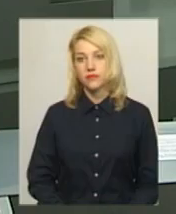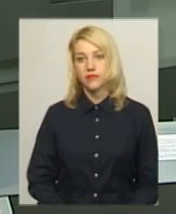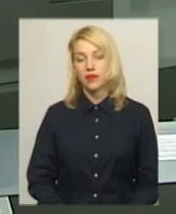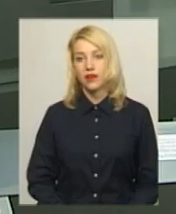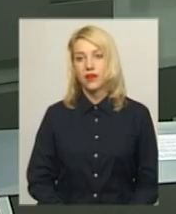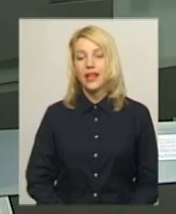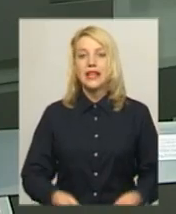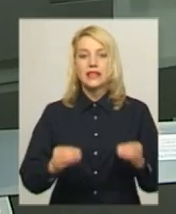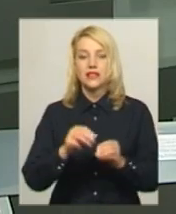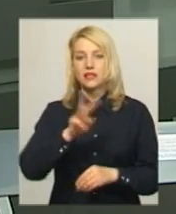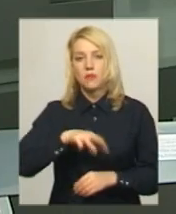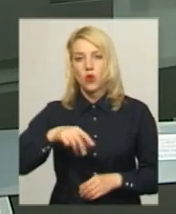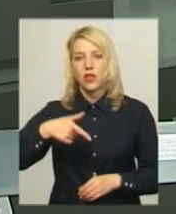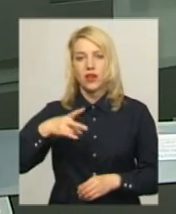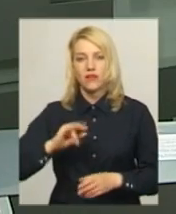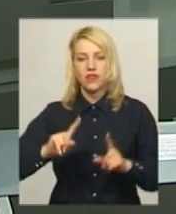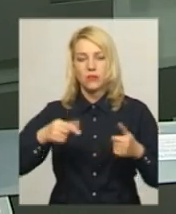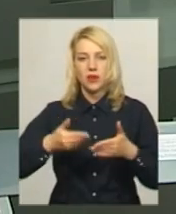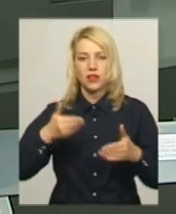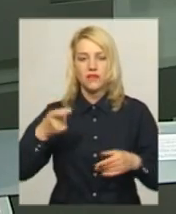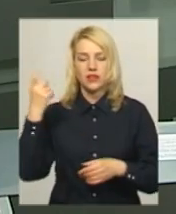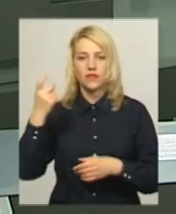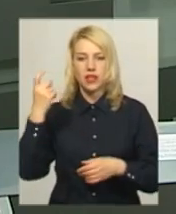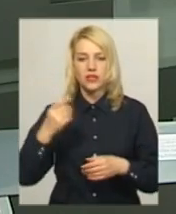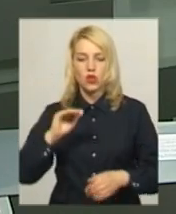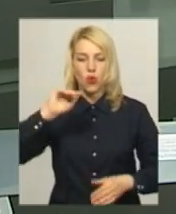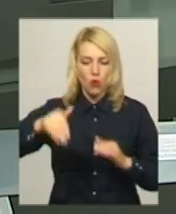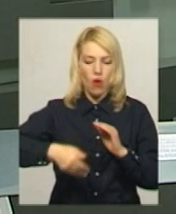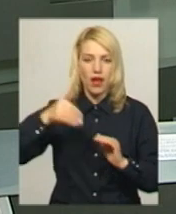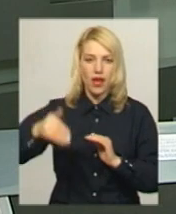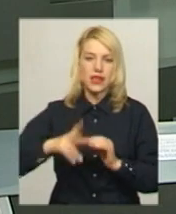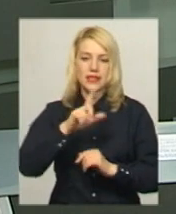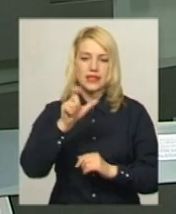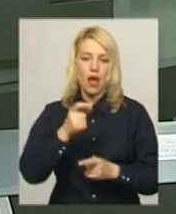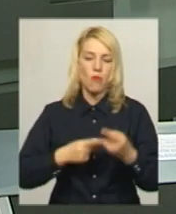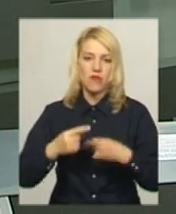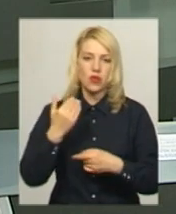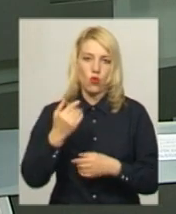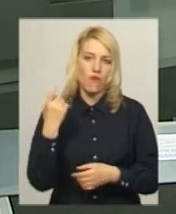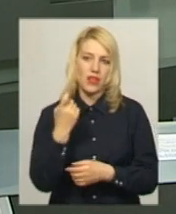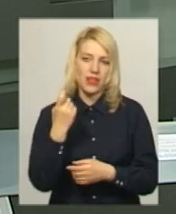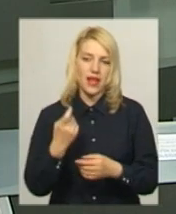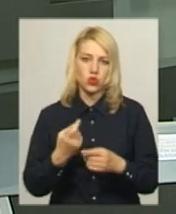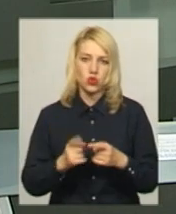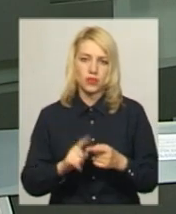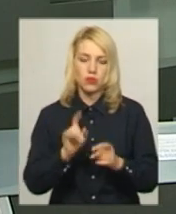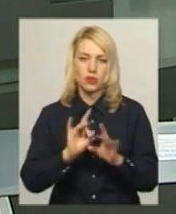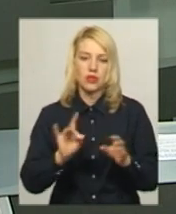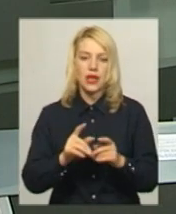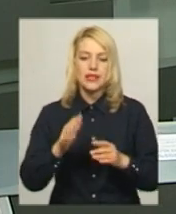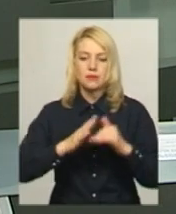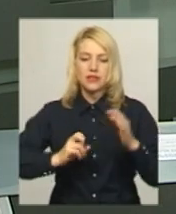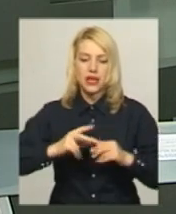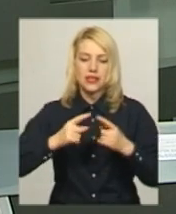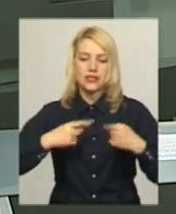10 мільйонів гривень вимагали від власника кар'єру за повернення його власності. Про це розповів спеціаліст сектору організаційно